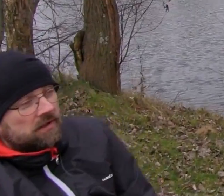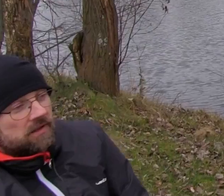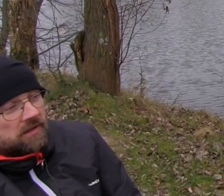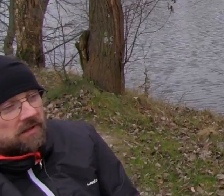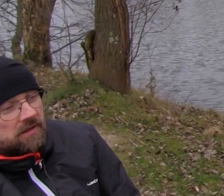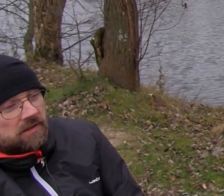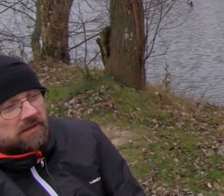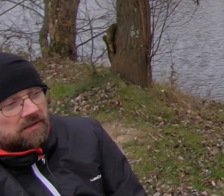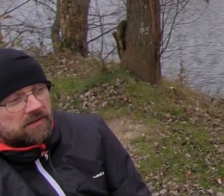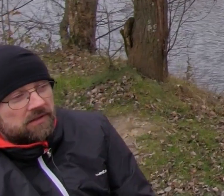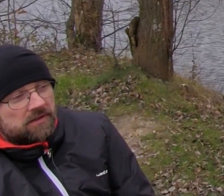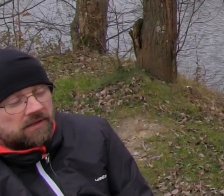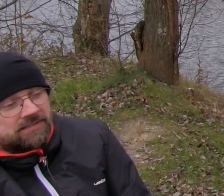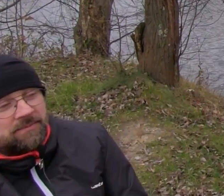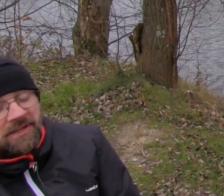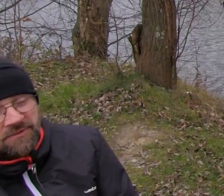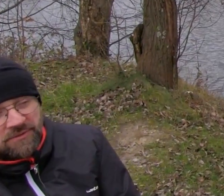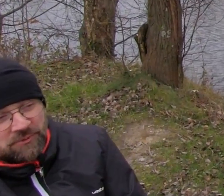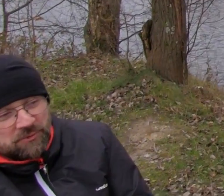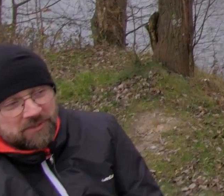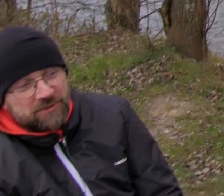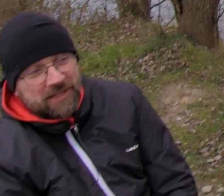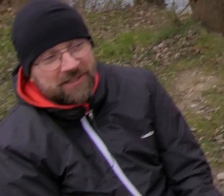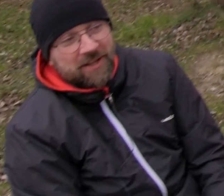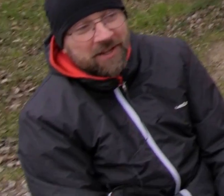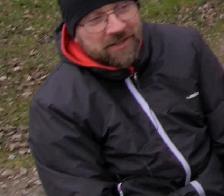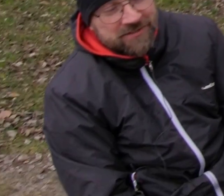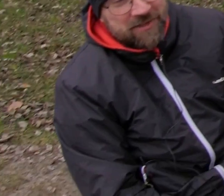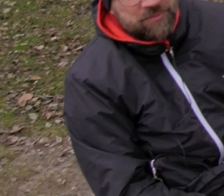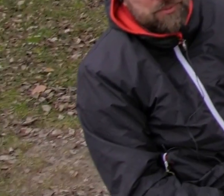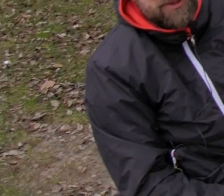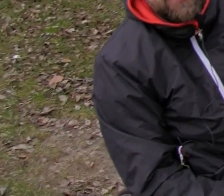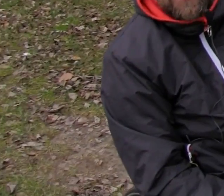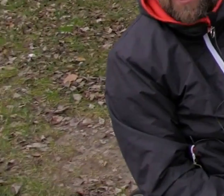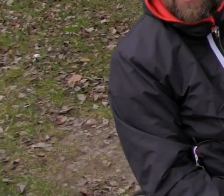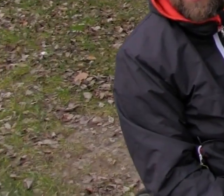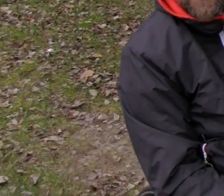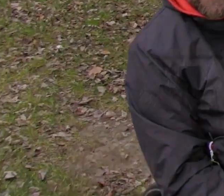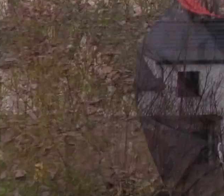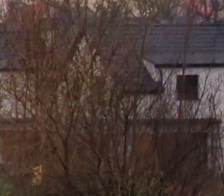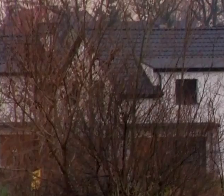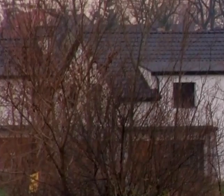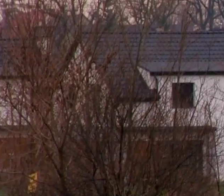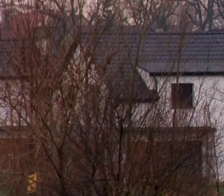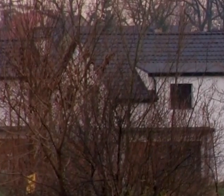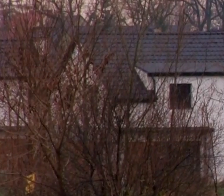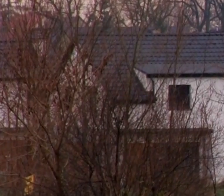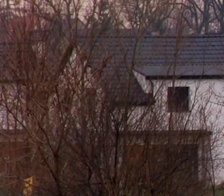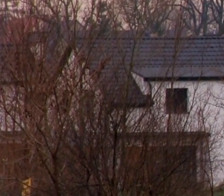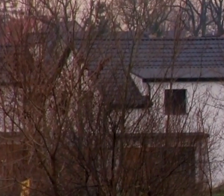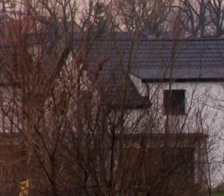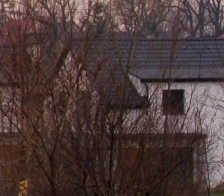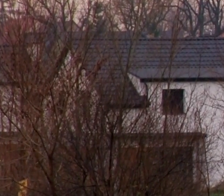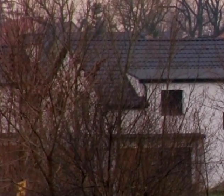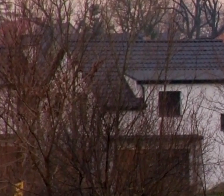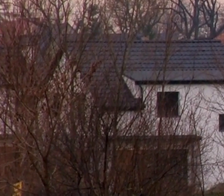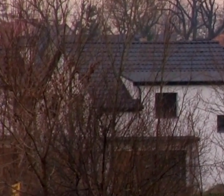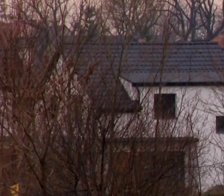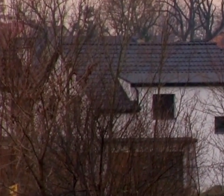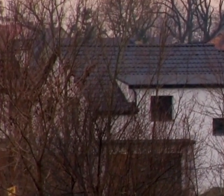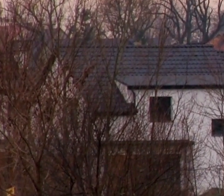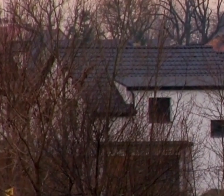bajorko pod Gliwicami. Jak sama nazwa wskazuje Cegielnia, staw po byłej Cegielni, gdzie była wydobywana